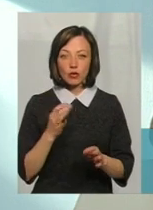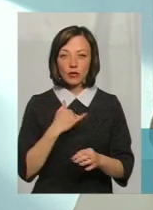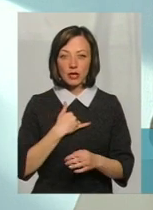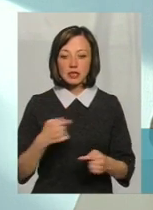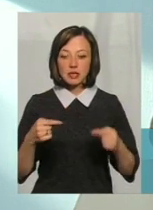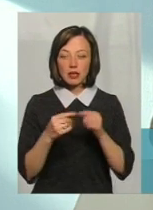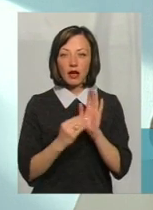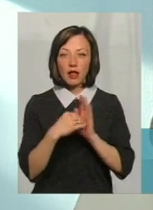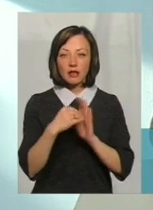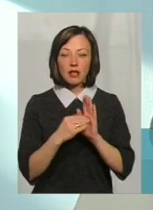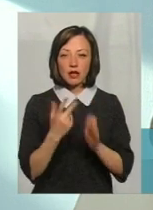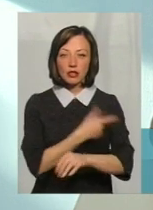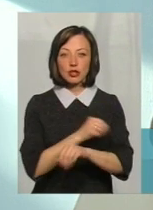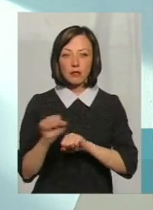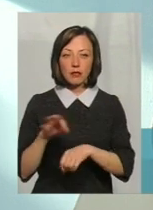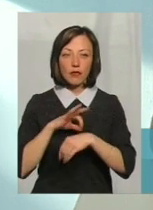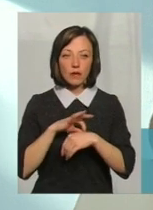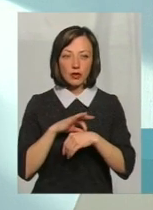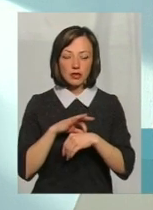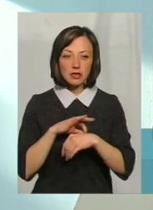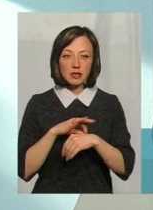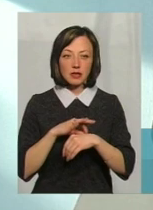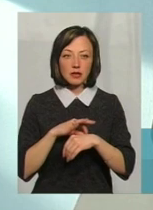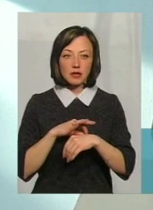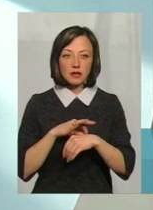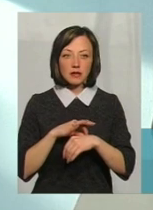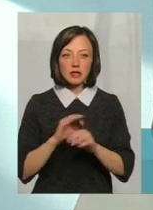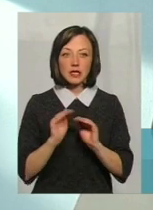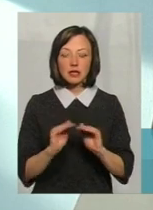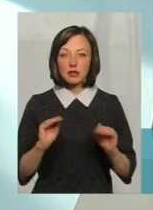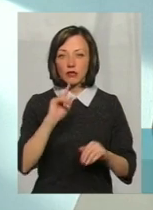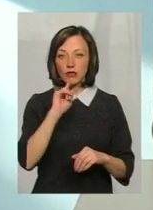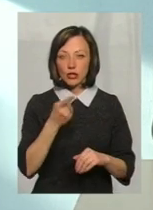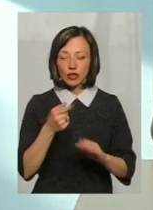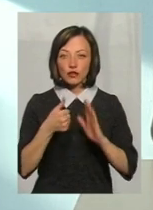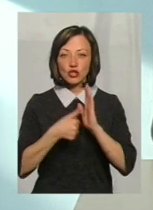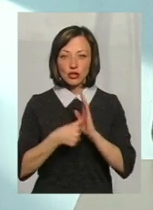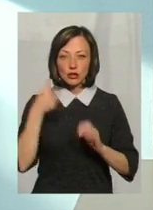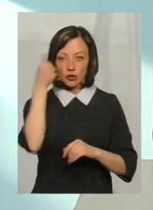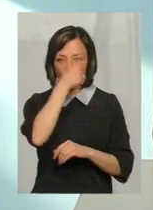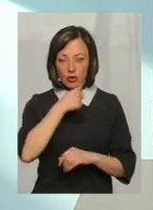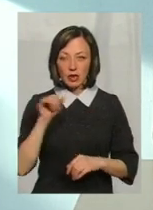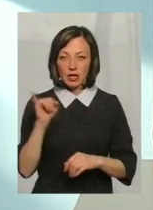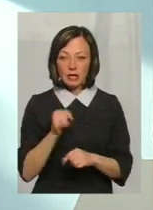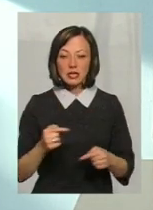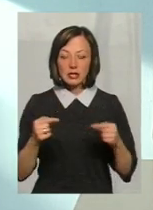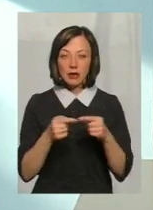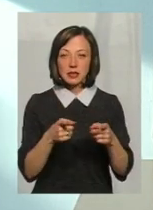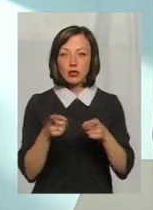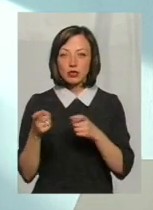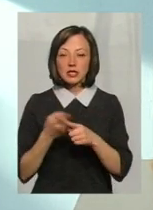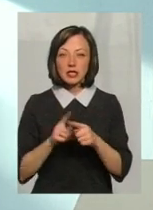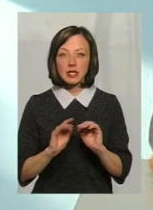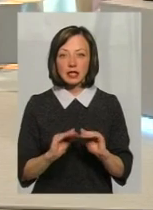календаря українського щеплень, проводяться щеплення дітям в рік і в 6 років. І от саме залучання цих